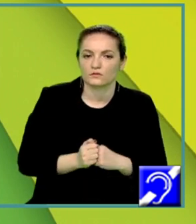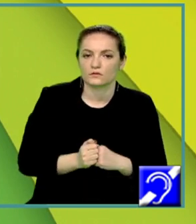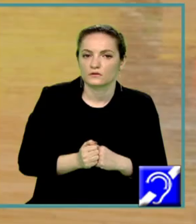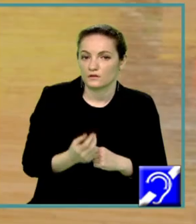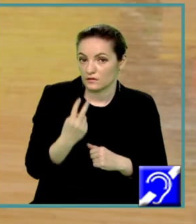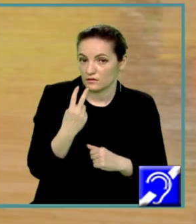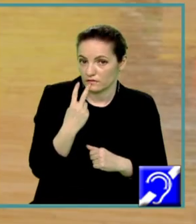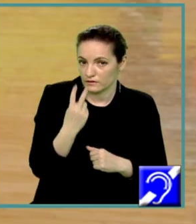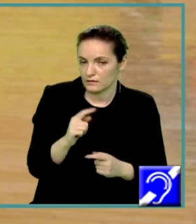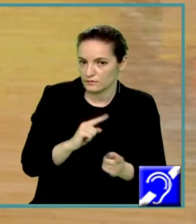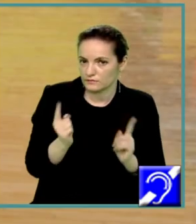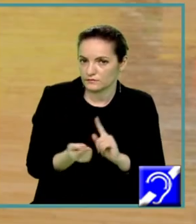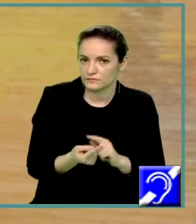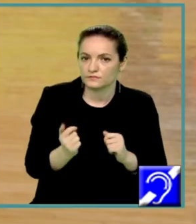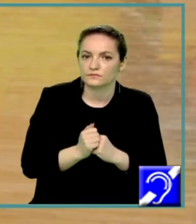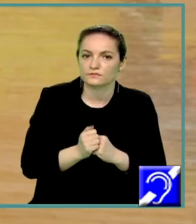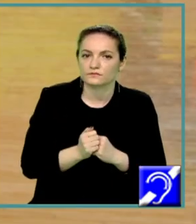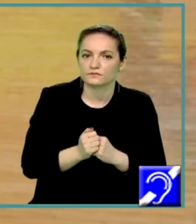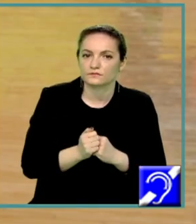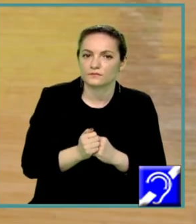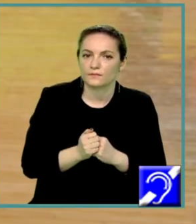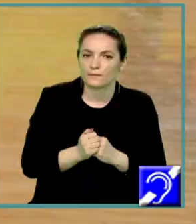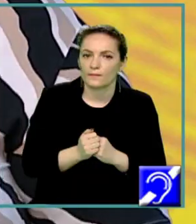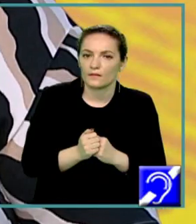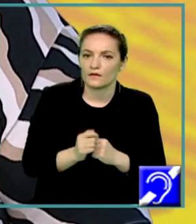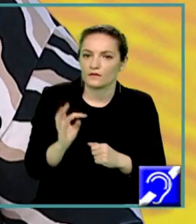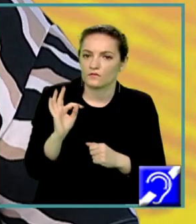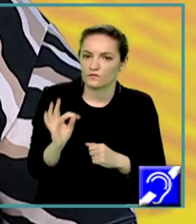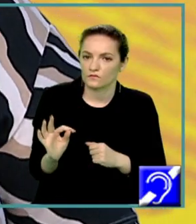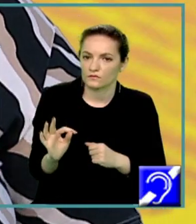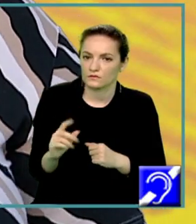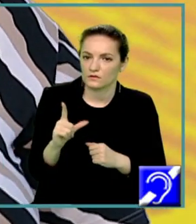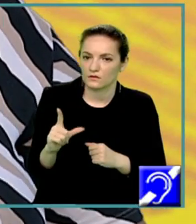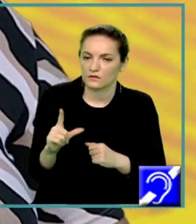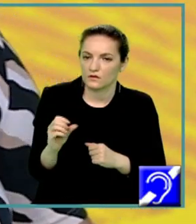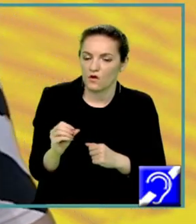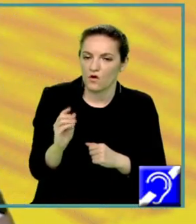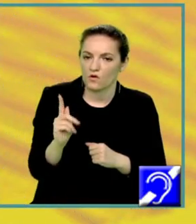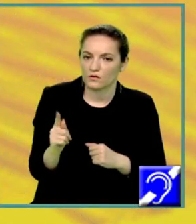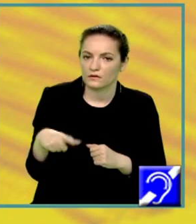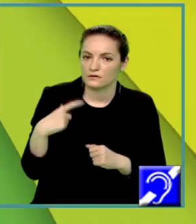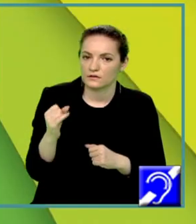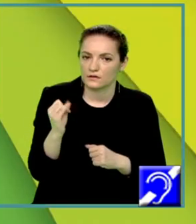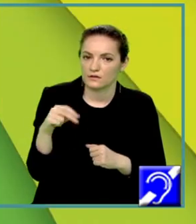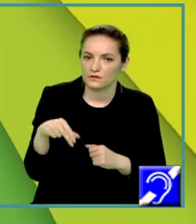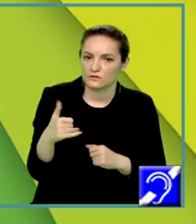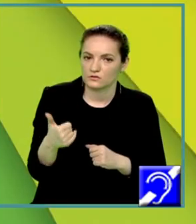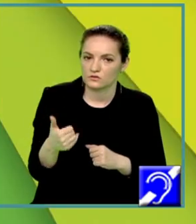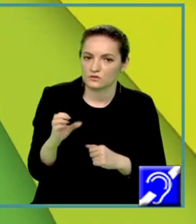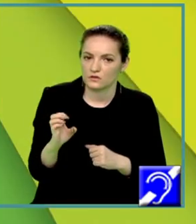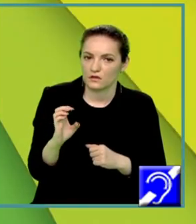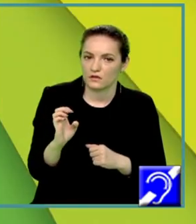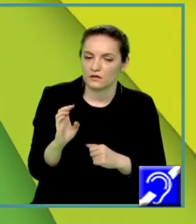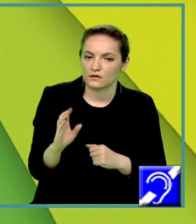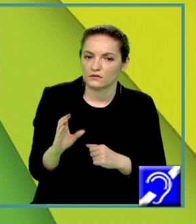exponent. În baza faptului că funcția logaritmică este o funcție injectivă, se obține 2x